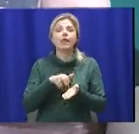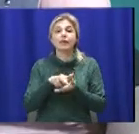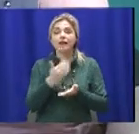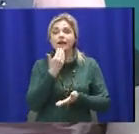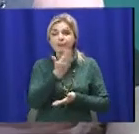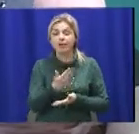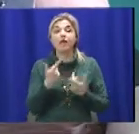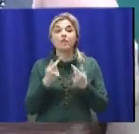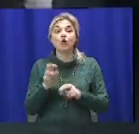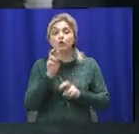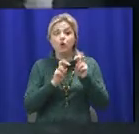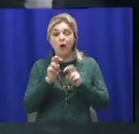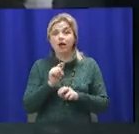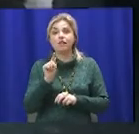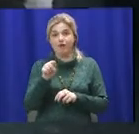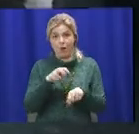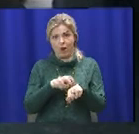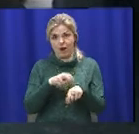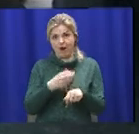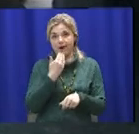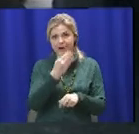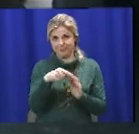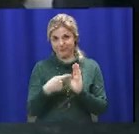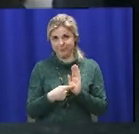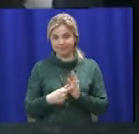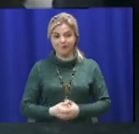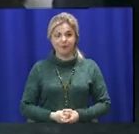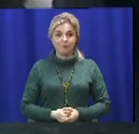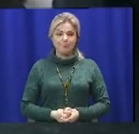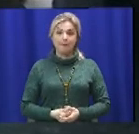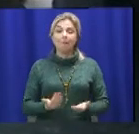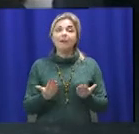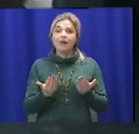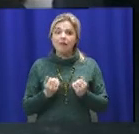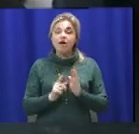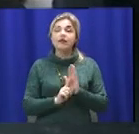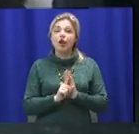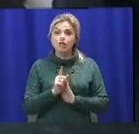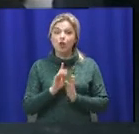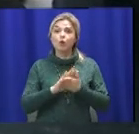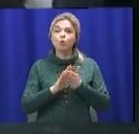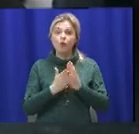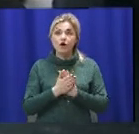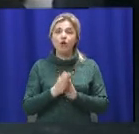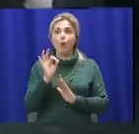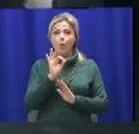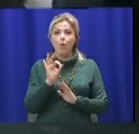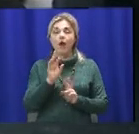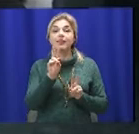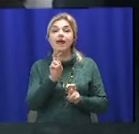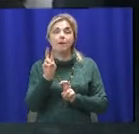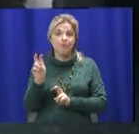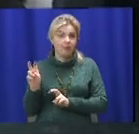де його шукати, того лікаря? Ну, давайте сначала договоримся о определенних терминах.